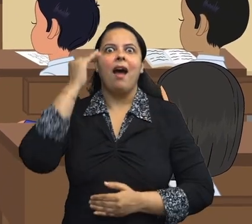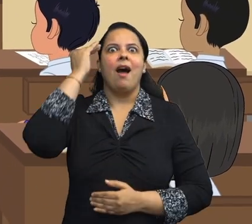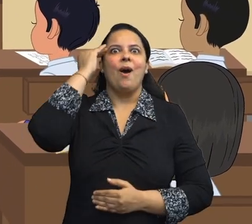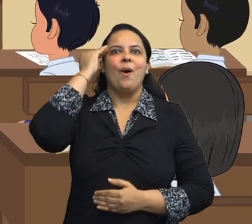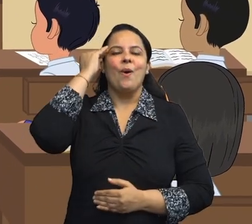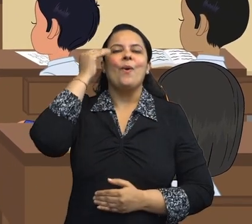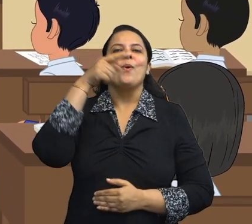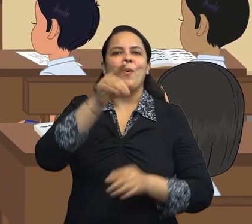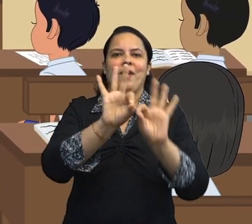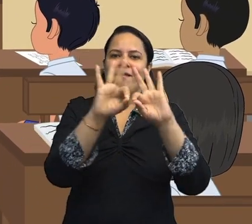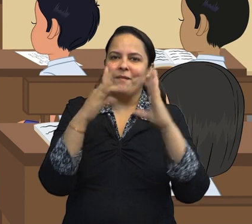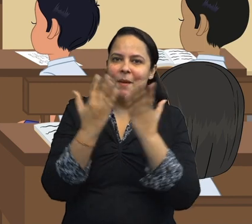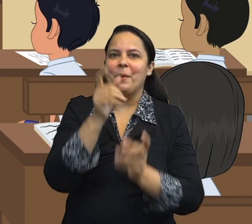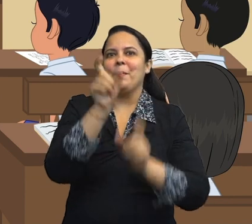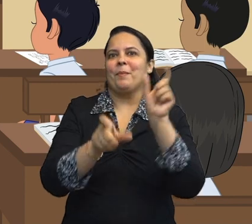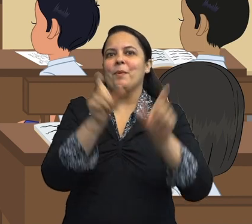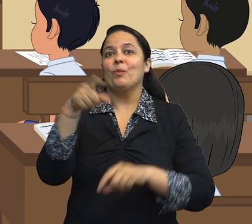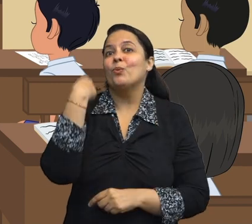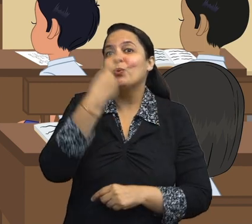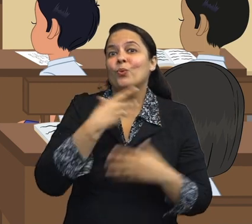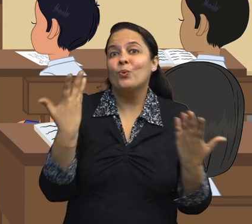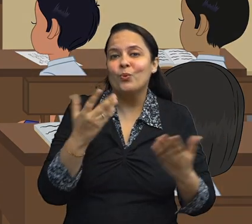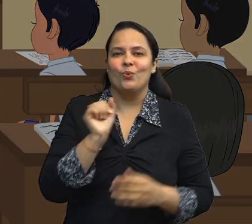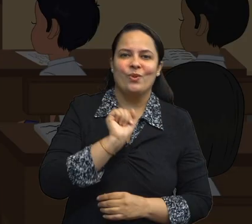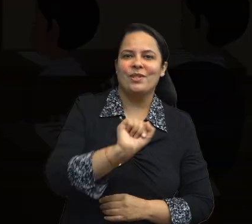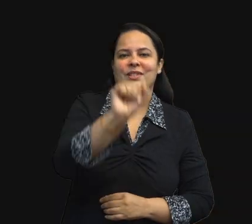कि आपके परिवार में कौन-कौन है